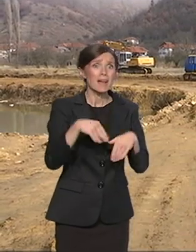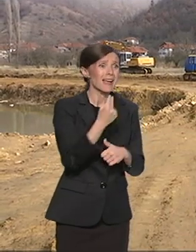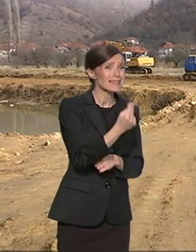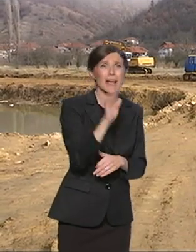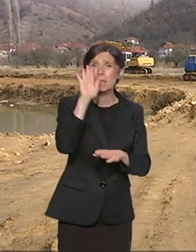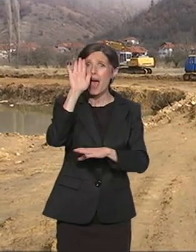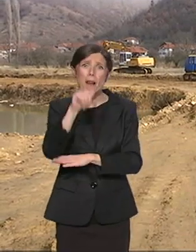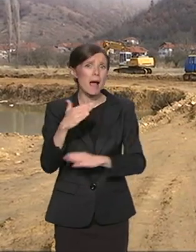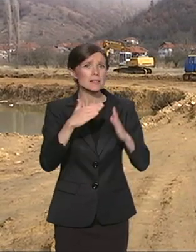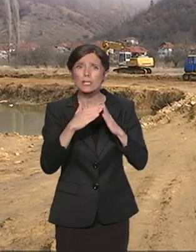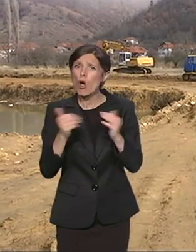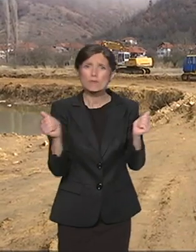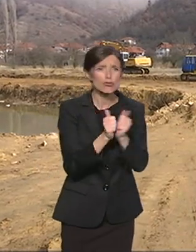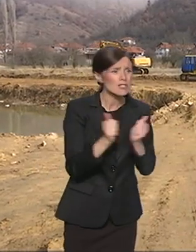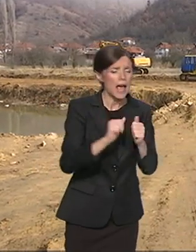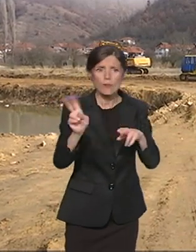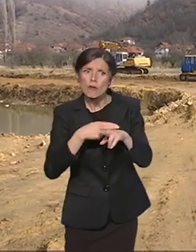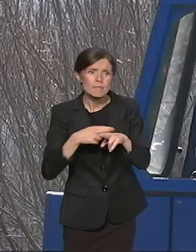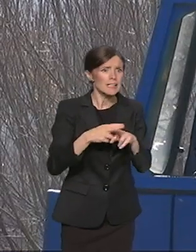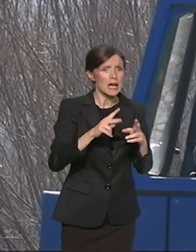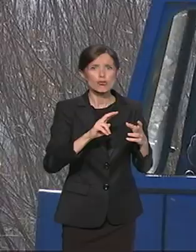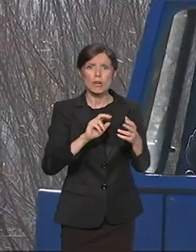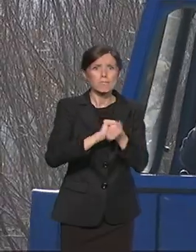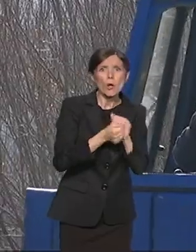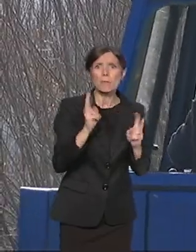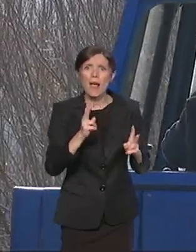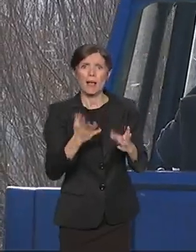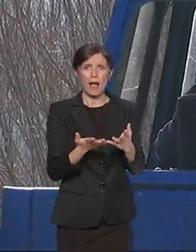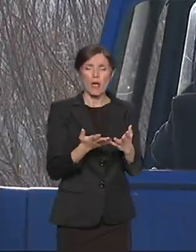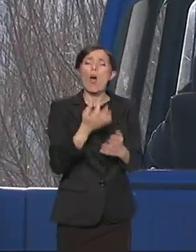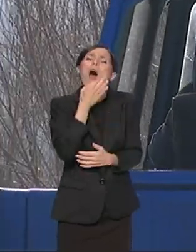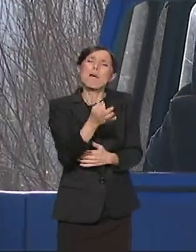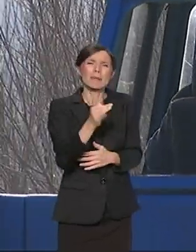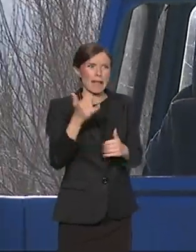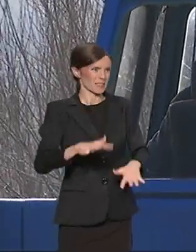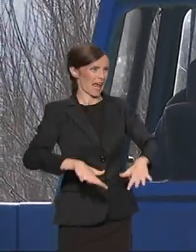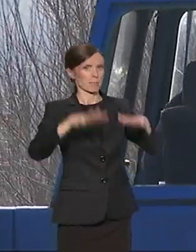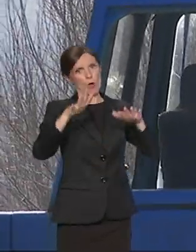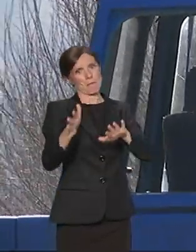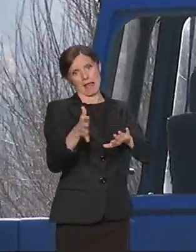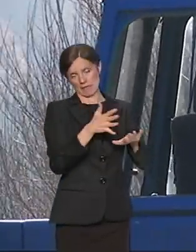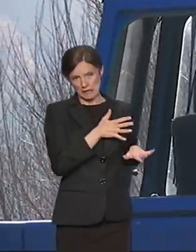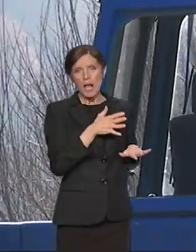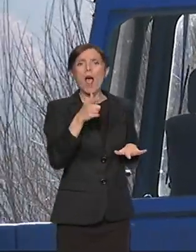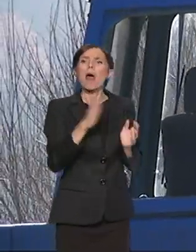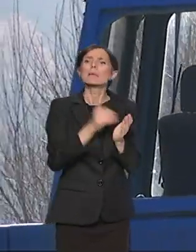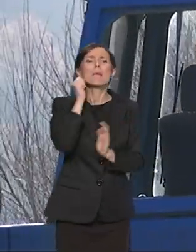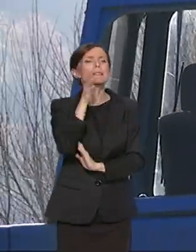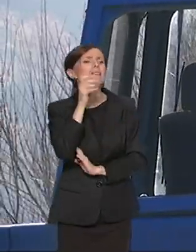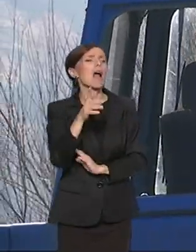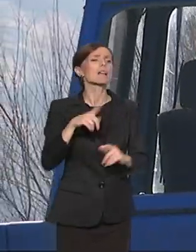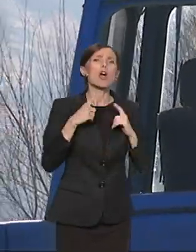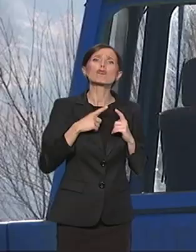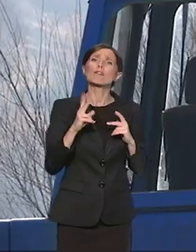da zajedno rešavaju problem. Kako je inače situacija na terenu? Kako sarađujete međusoblj?